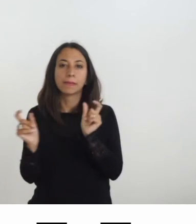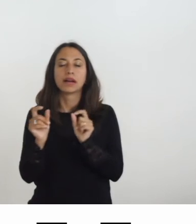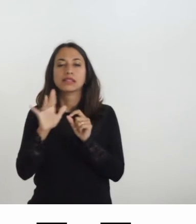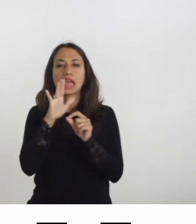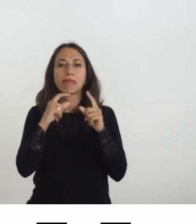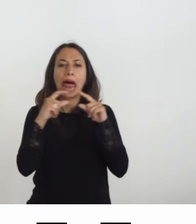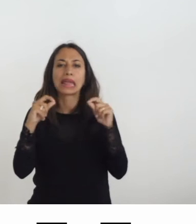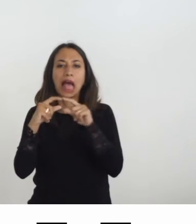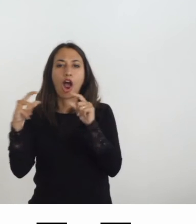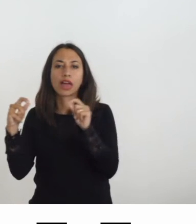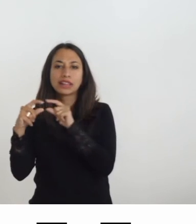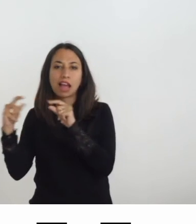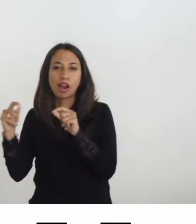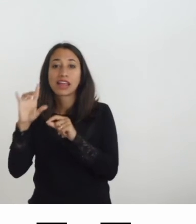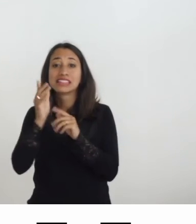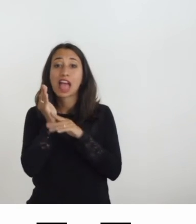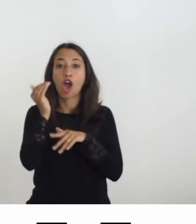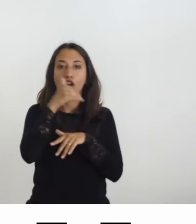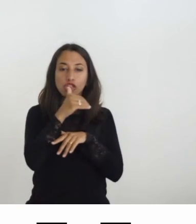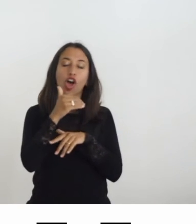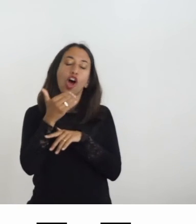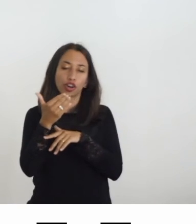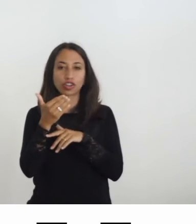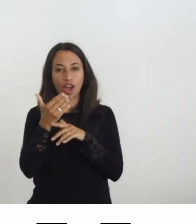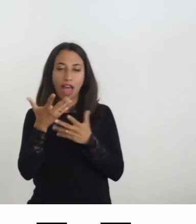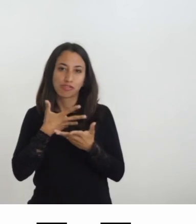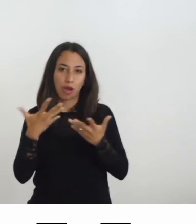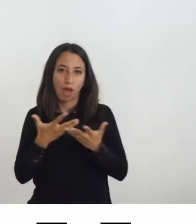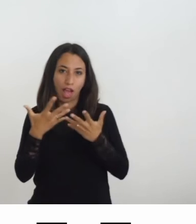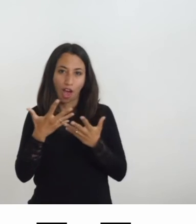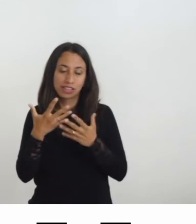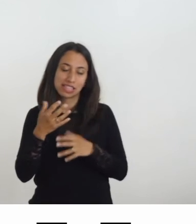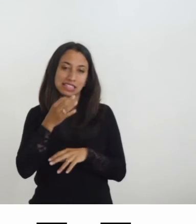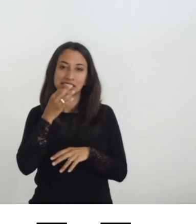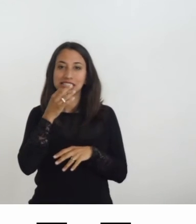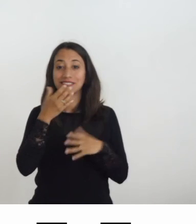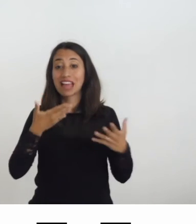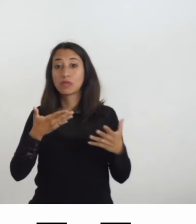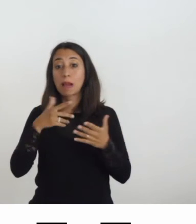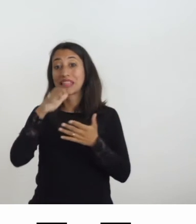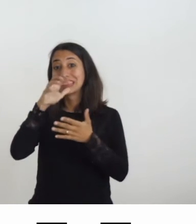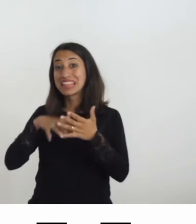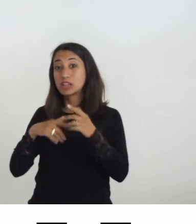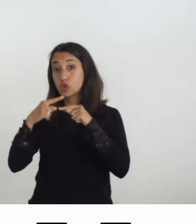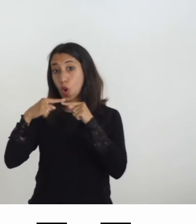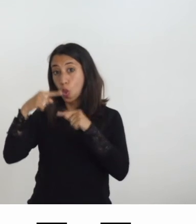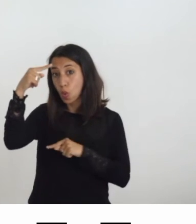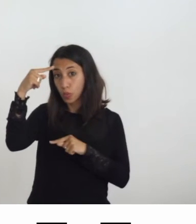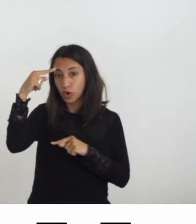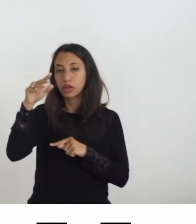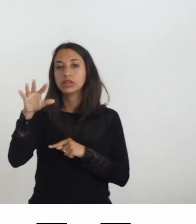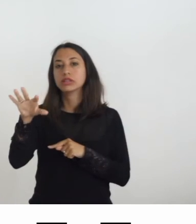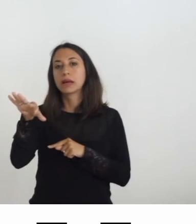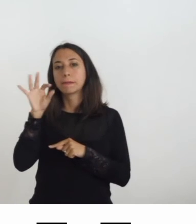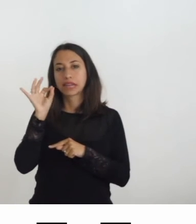basso ho un contorno che ha una forma quindi in questo senso nei testi lunghi è preferibile l'alto